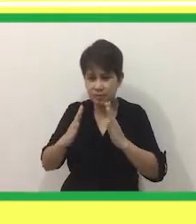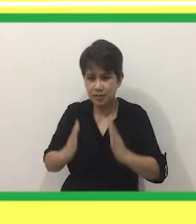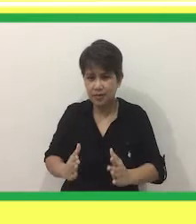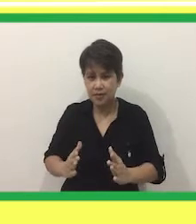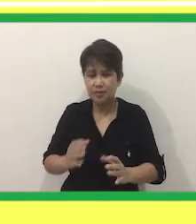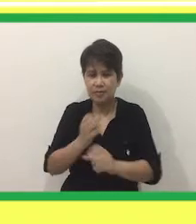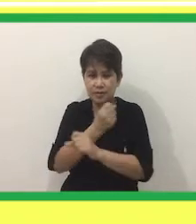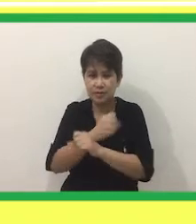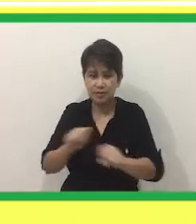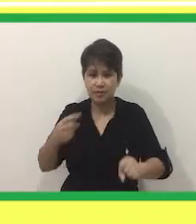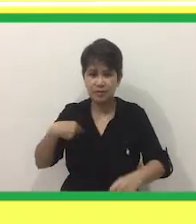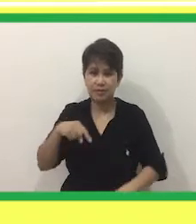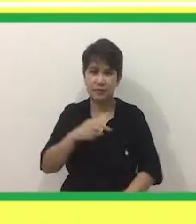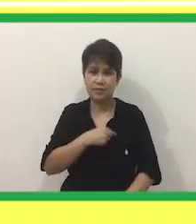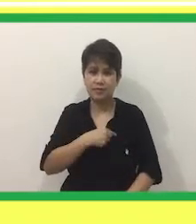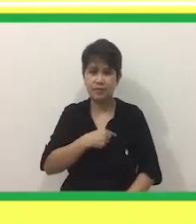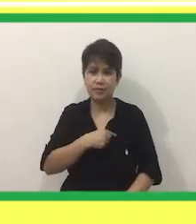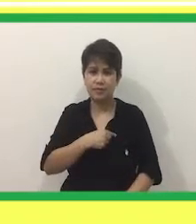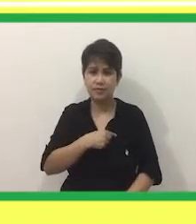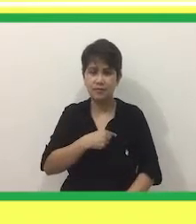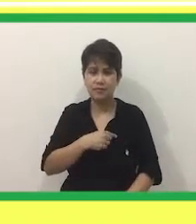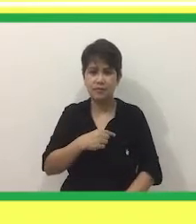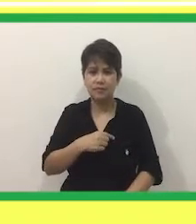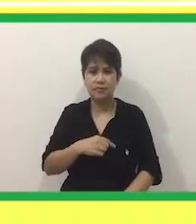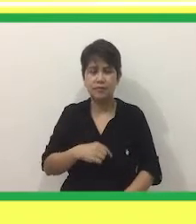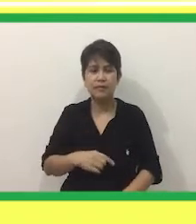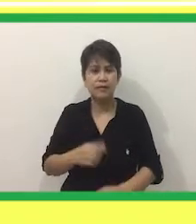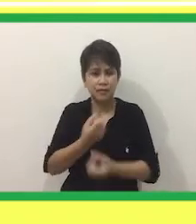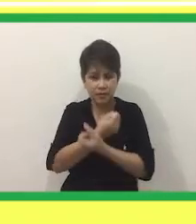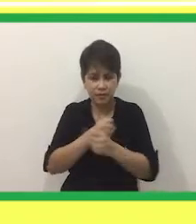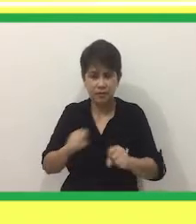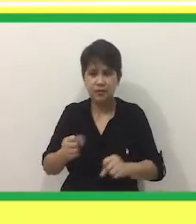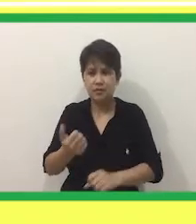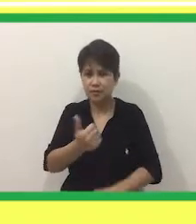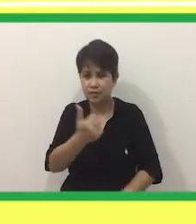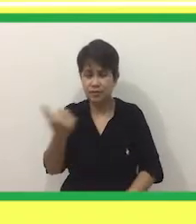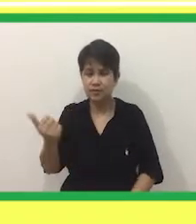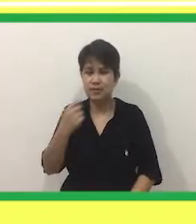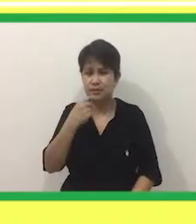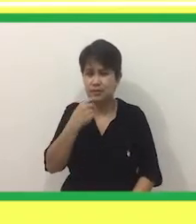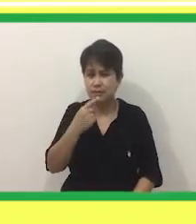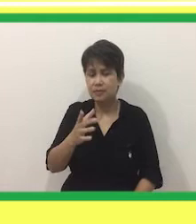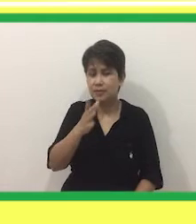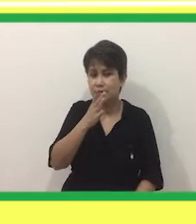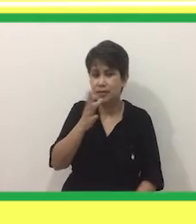Tayo At Ligtas Din Ang Iba Sabi Ni Aling Marie